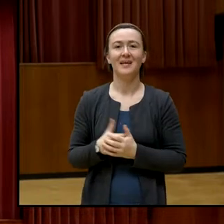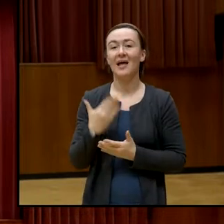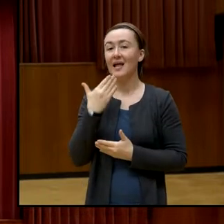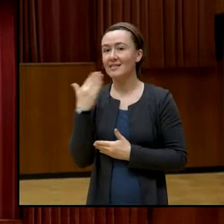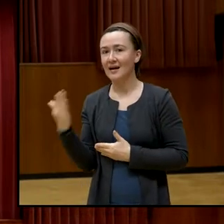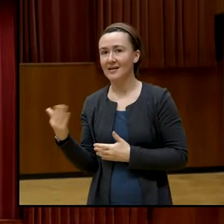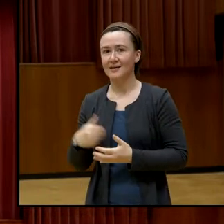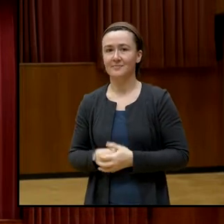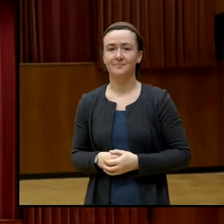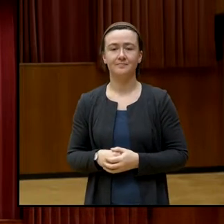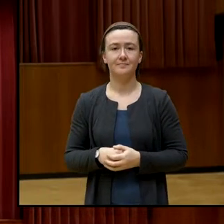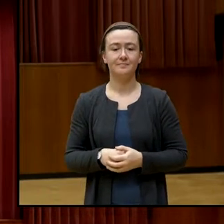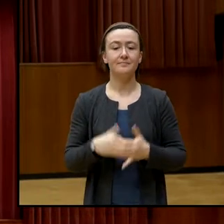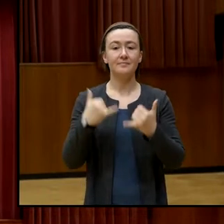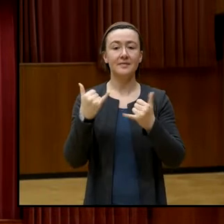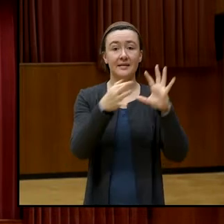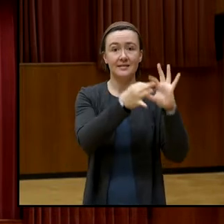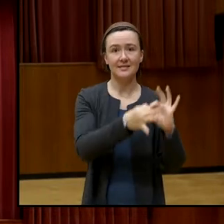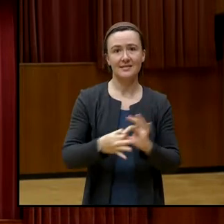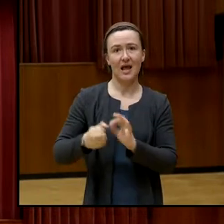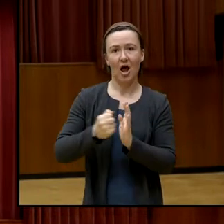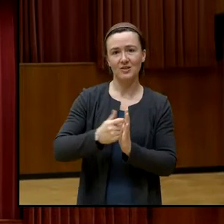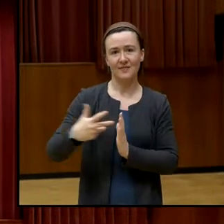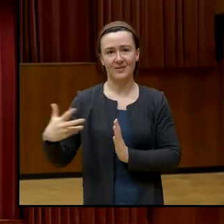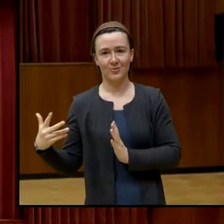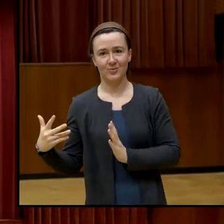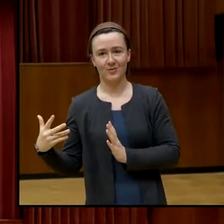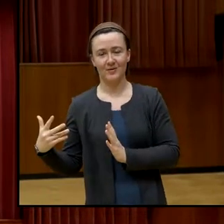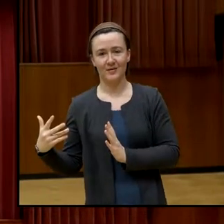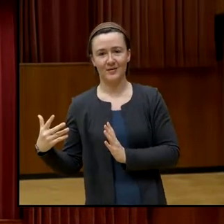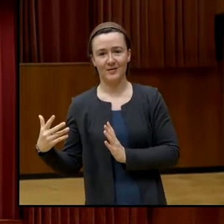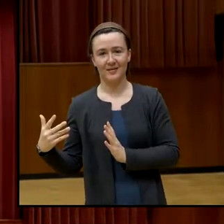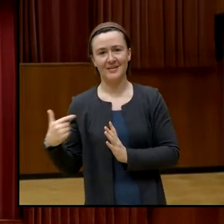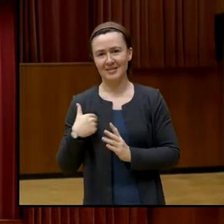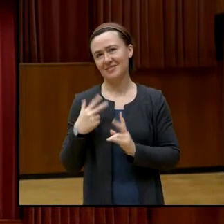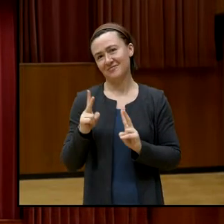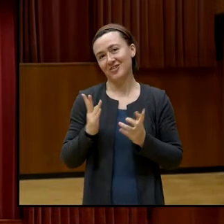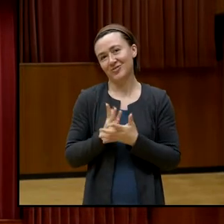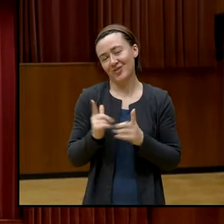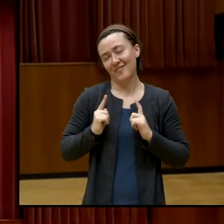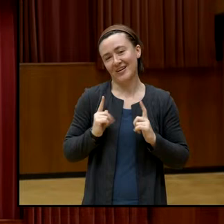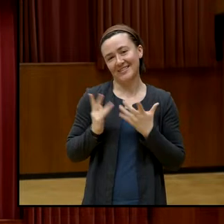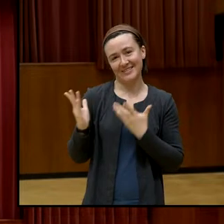Wir kommen jetzt zur Auswertung. Das habe ich erwartet, um ehrlich zu sein.